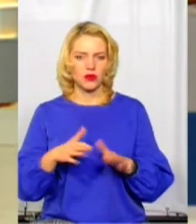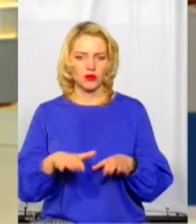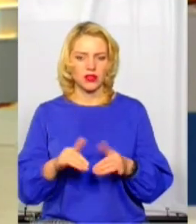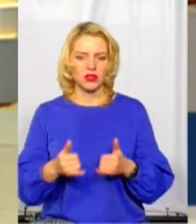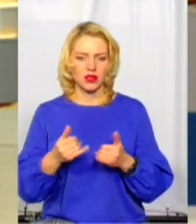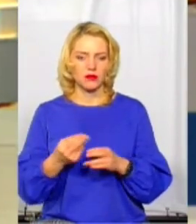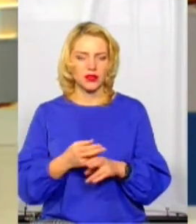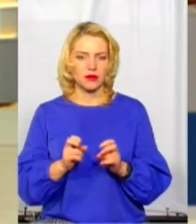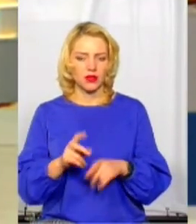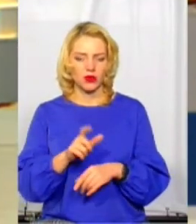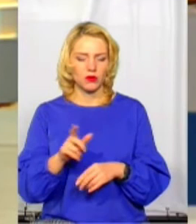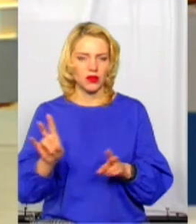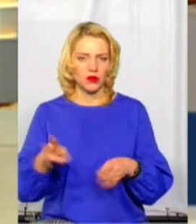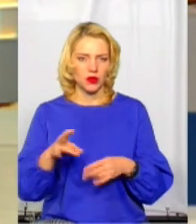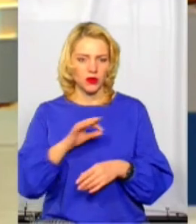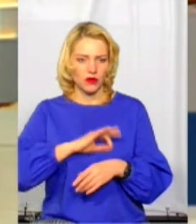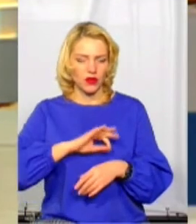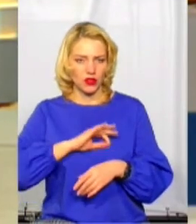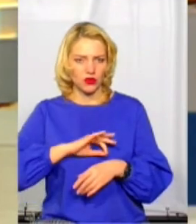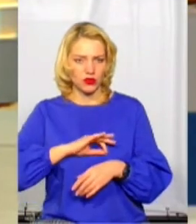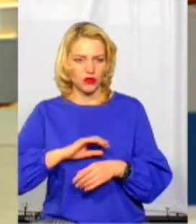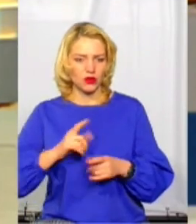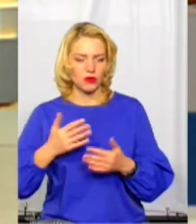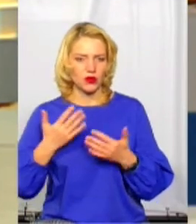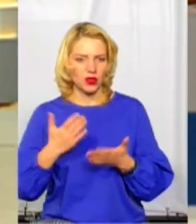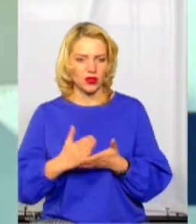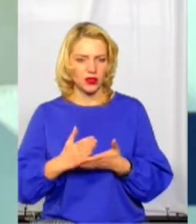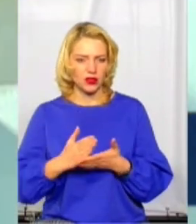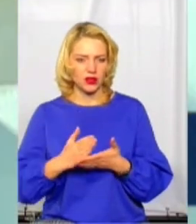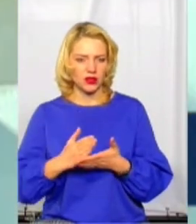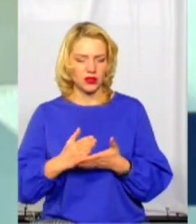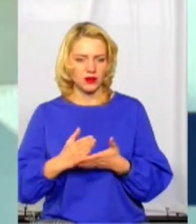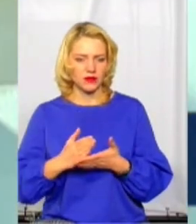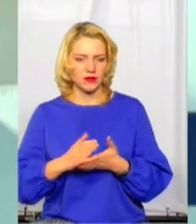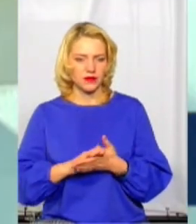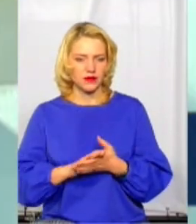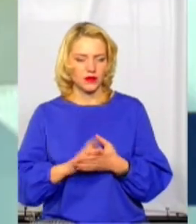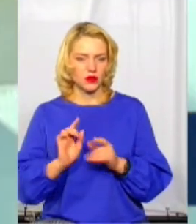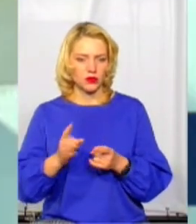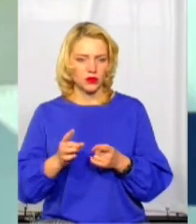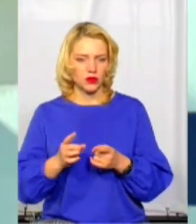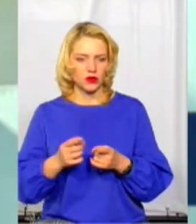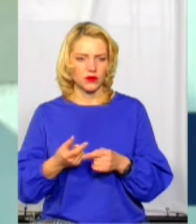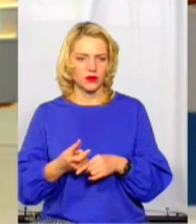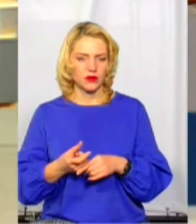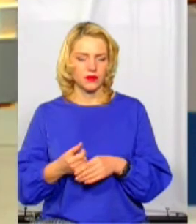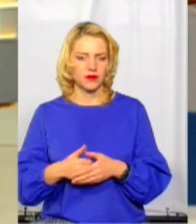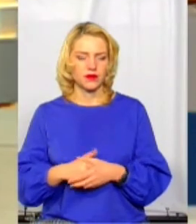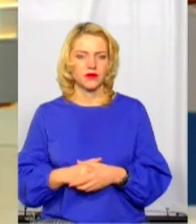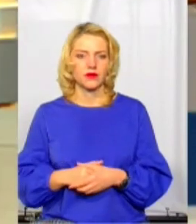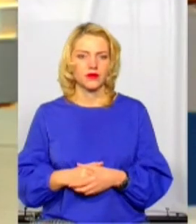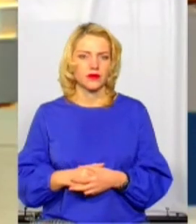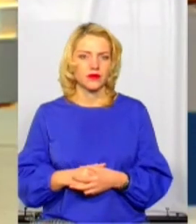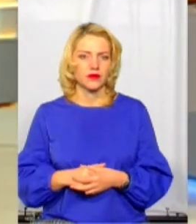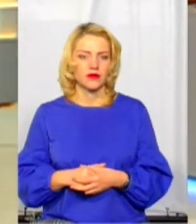громадян не варто використовувати, оскільки є певний регламент використання, є певні нормативно-праві акти, які забороняють це робити. Тому це більш колегомо. Пане Сергій, так,